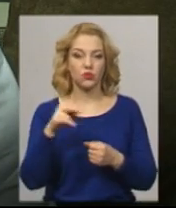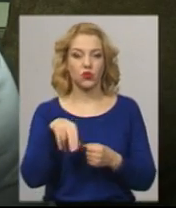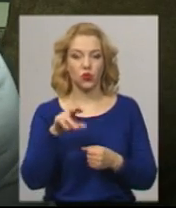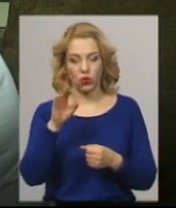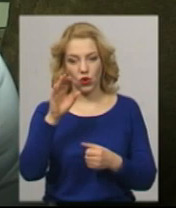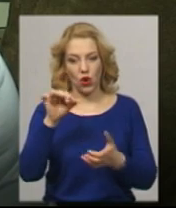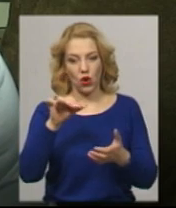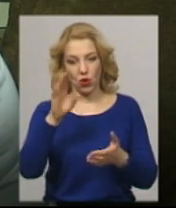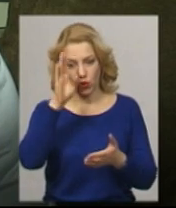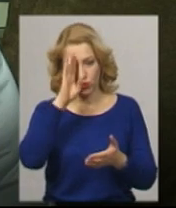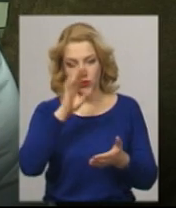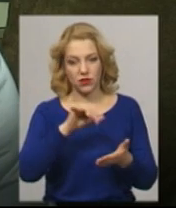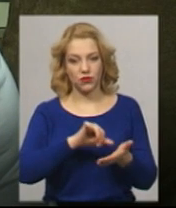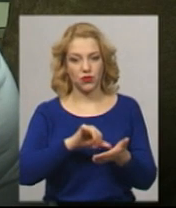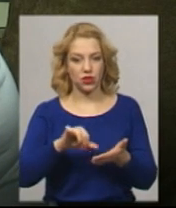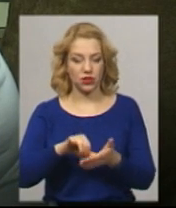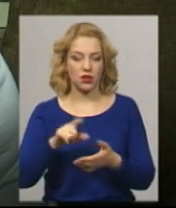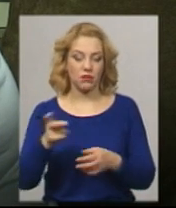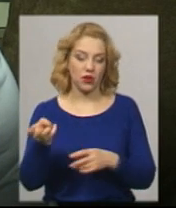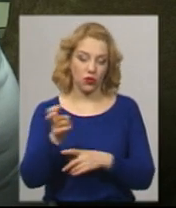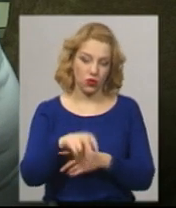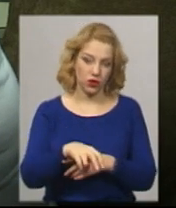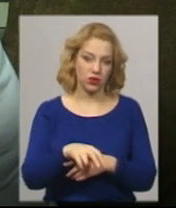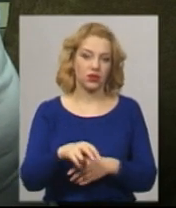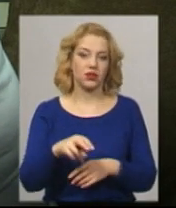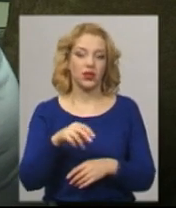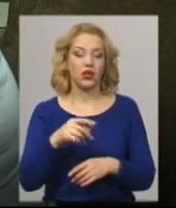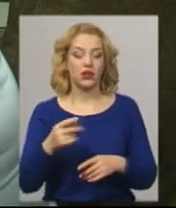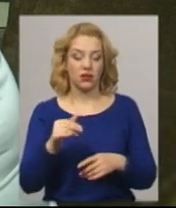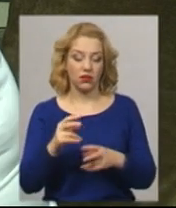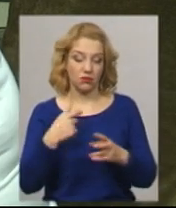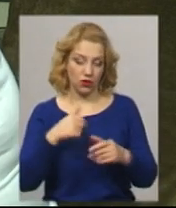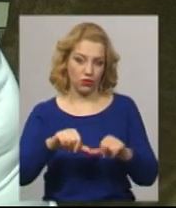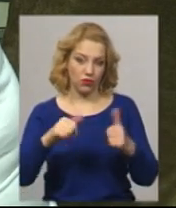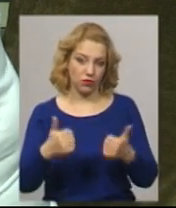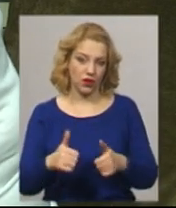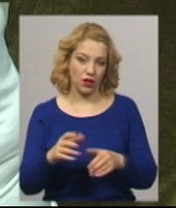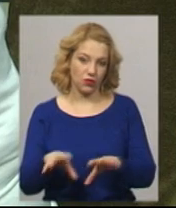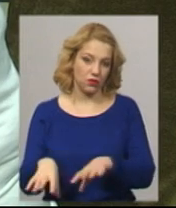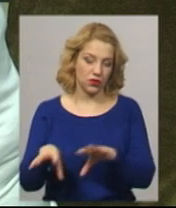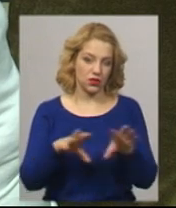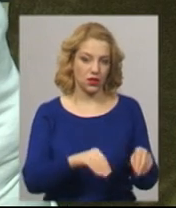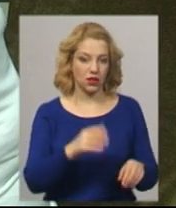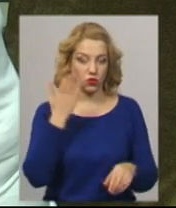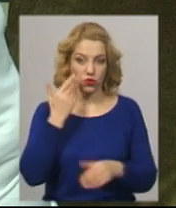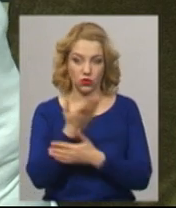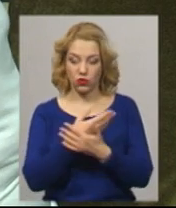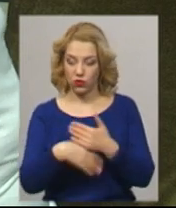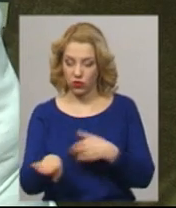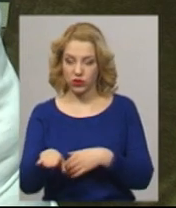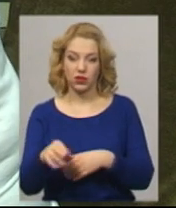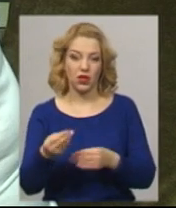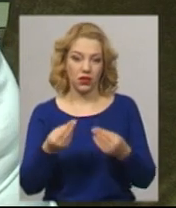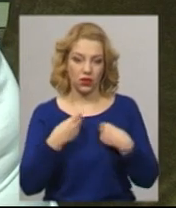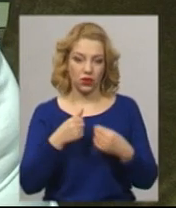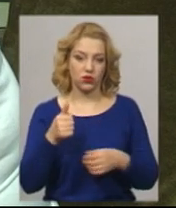і вони приходять, їх провірають документи, потім ми їх оформляємо і вони поселяються. Коли виходять, теж нам дають на